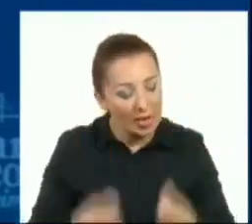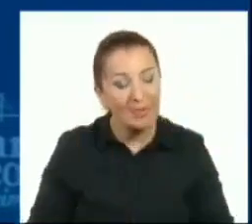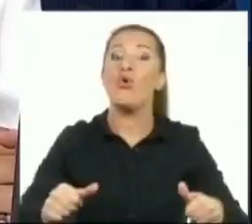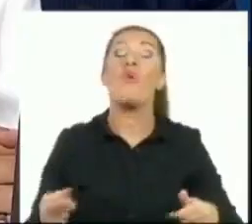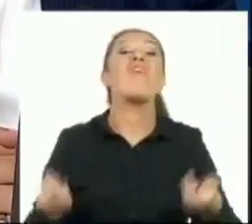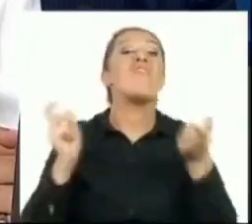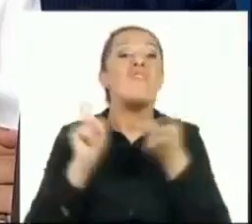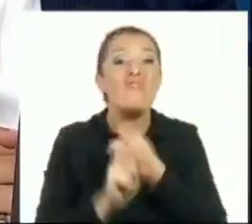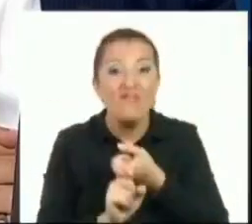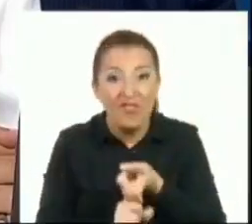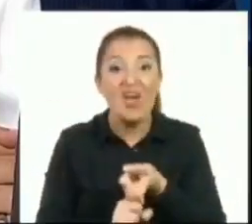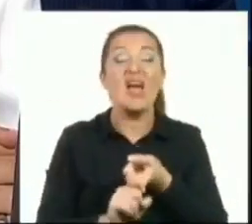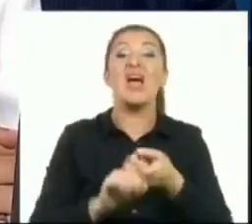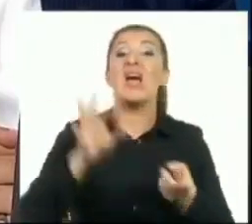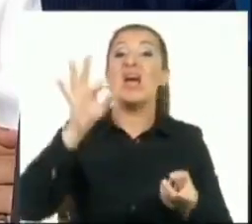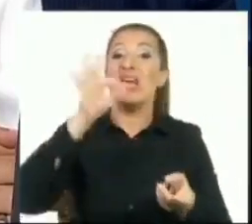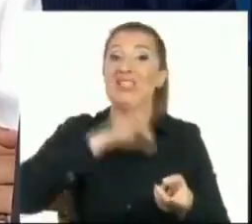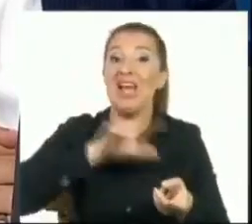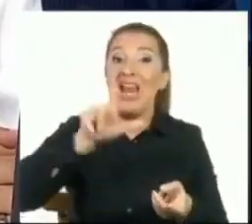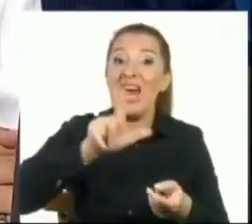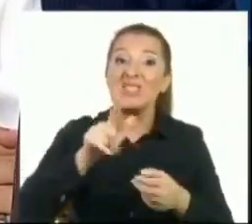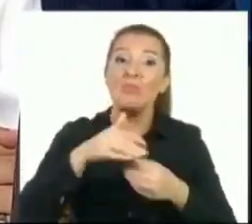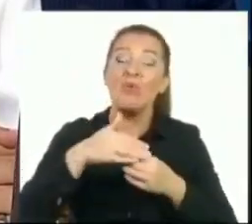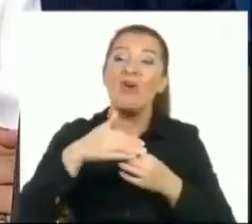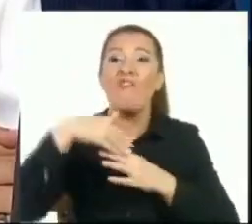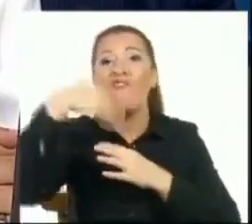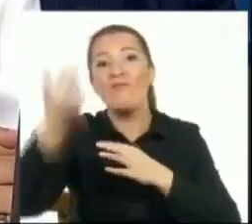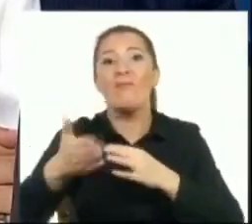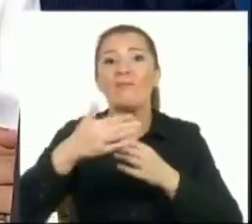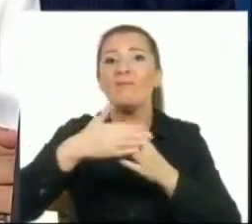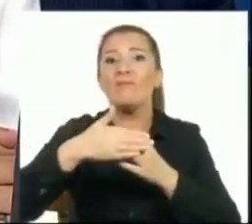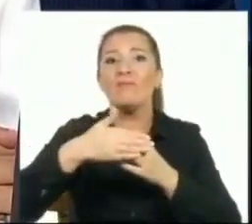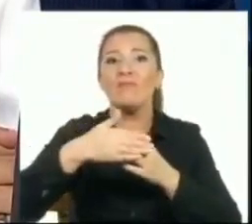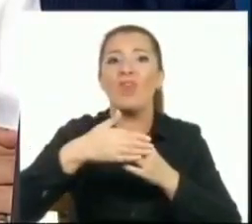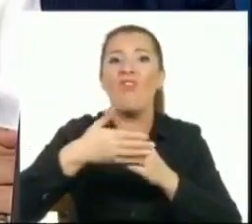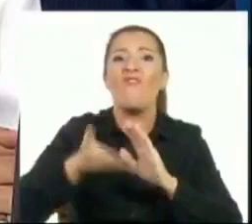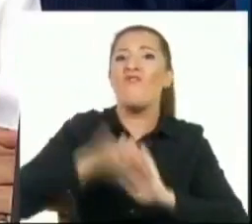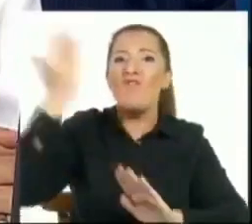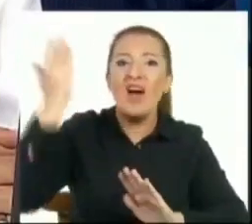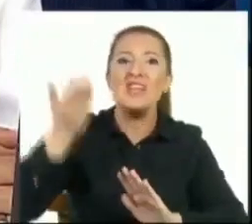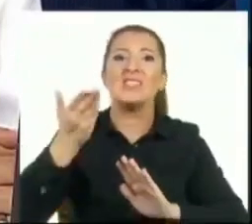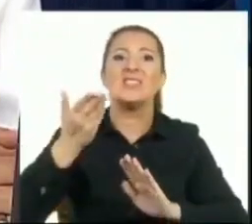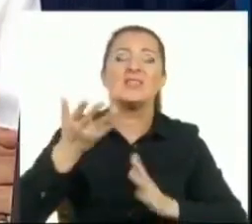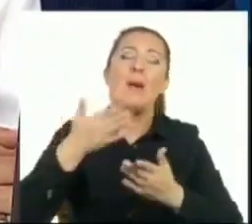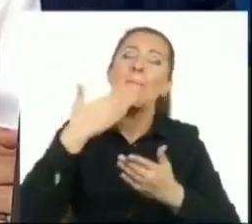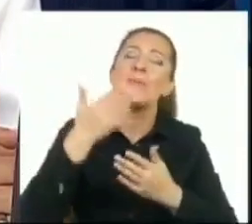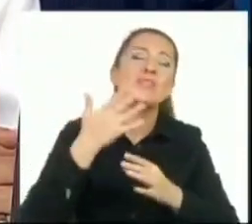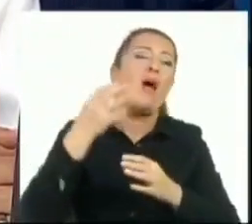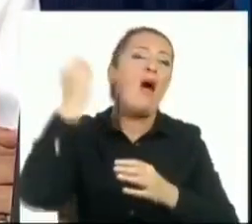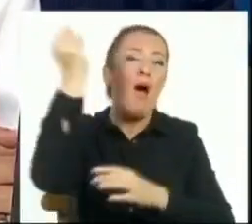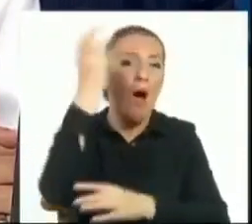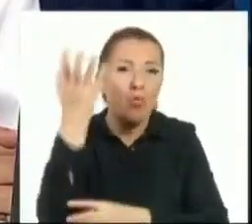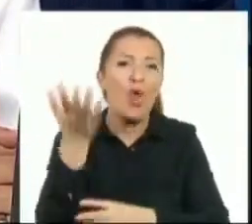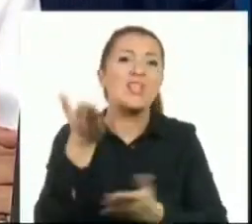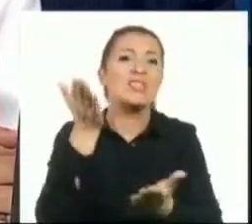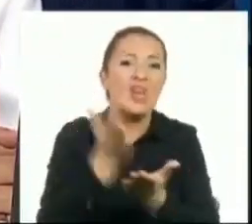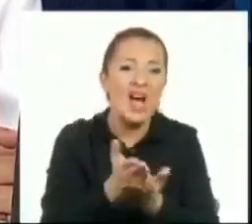geçirsinler. İhtiyaç fazlası araç kullanımı. Efendim neymiş? Ambulansmış, cenaze arabalarmış, iş makineleriymiş.